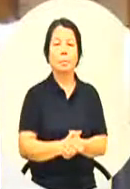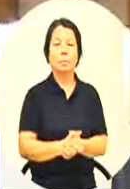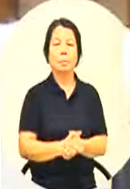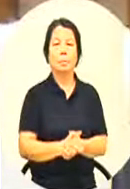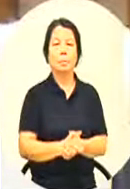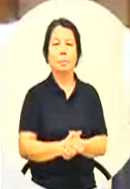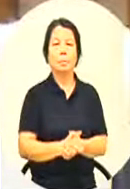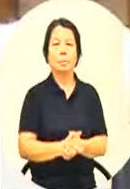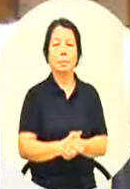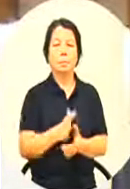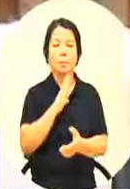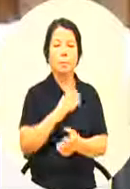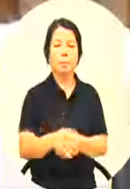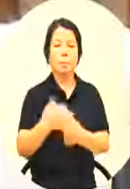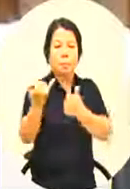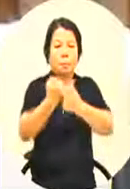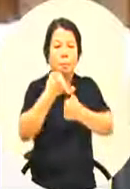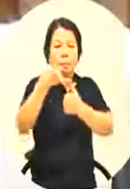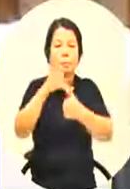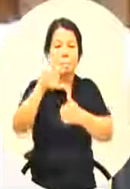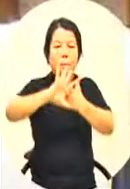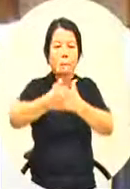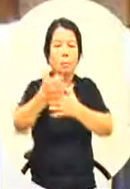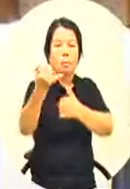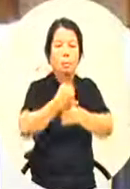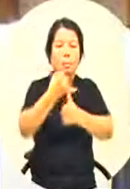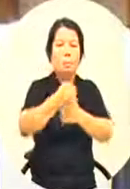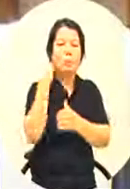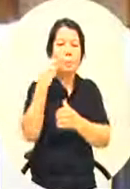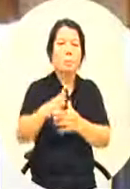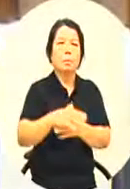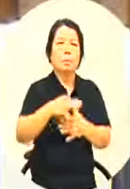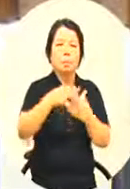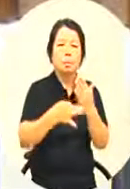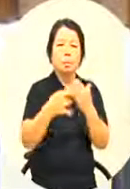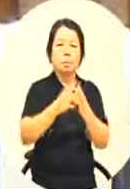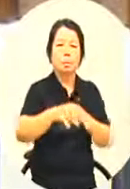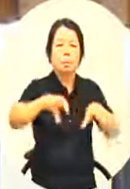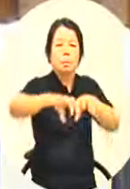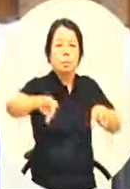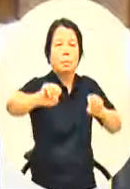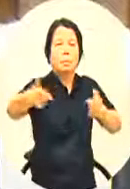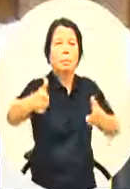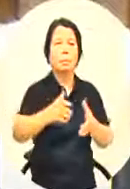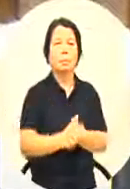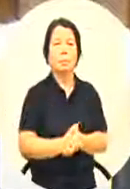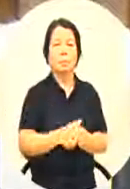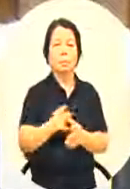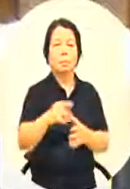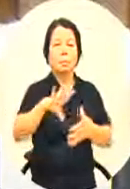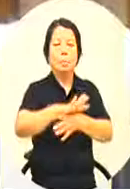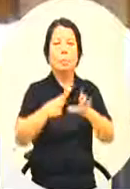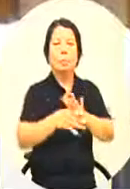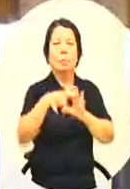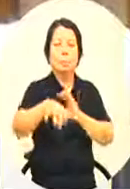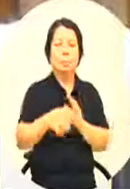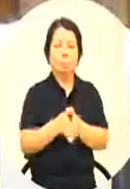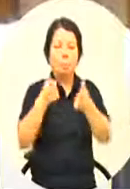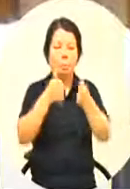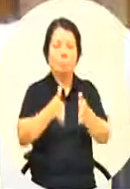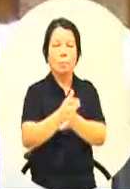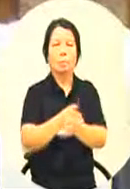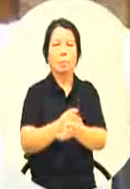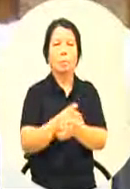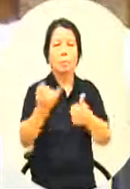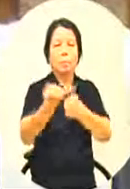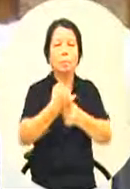新住民跟新南向政策是两个独立的概念反正文化局就是尊重新住民那至于